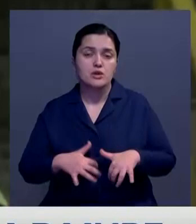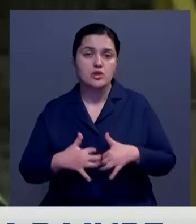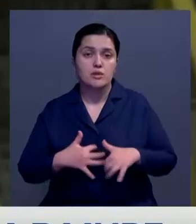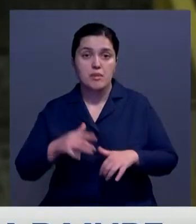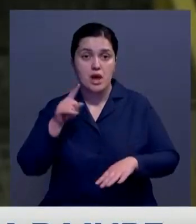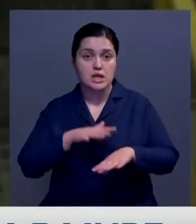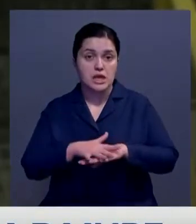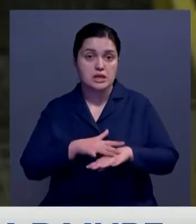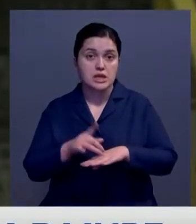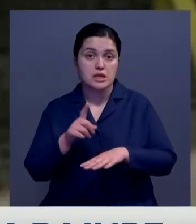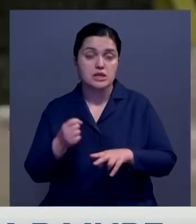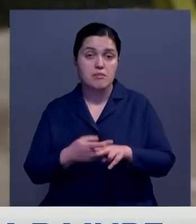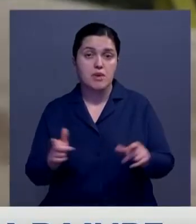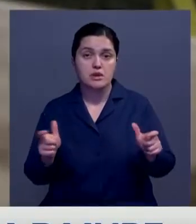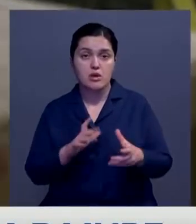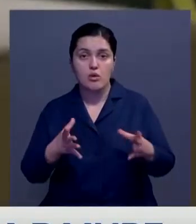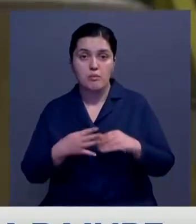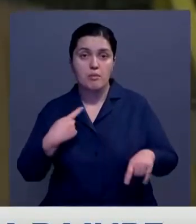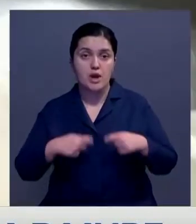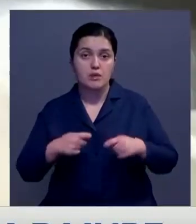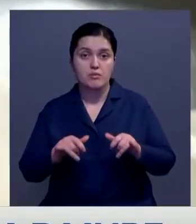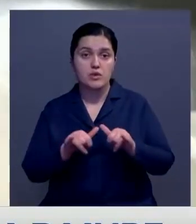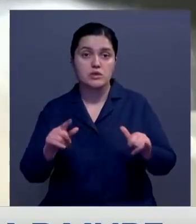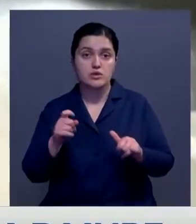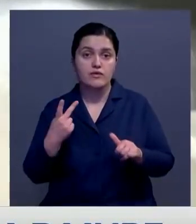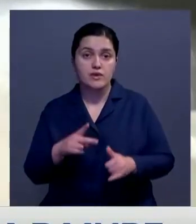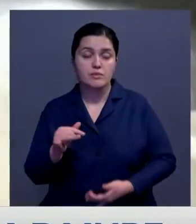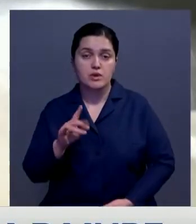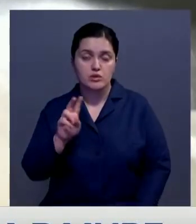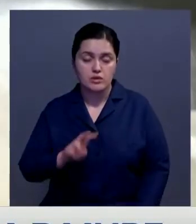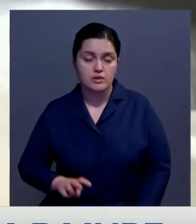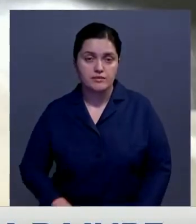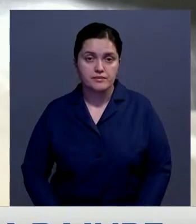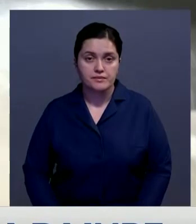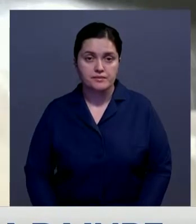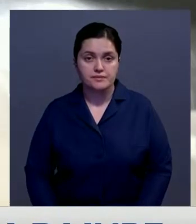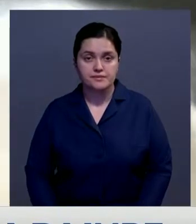По подсчетам аналитиков из-за пандемии, объем продаж в этом году превысит 120 миллиардов долларов.